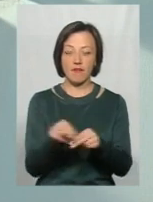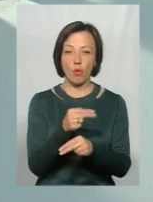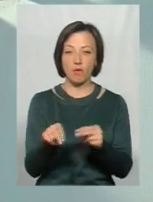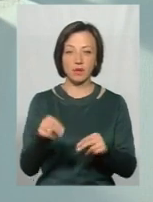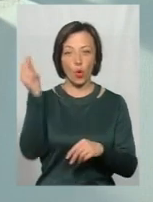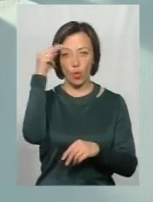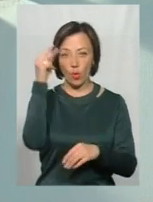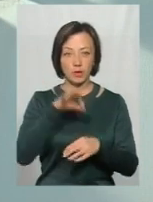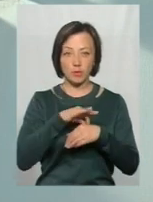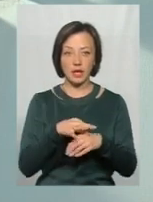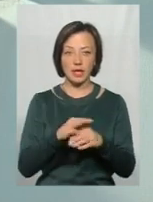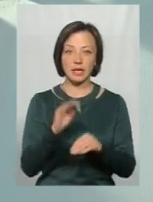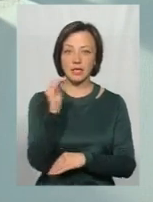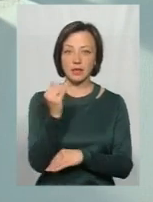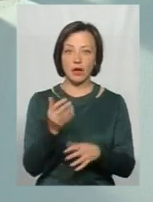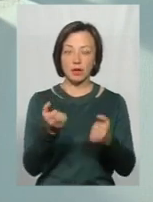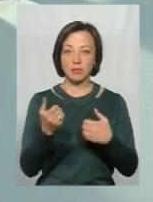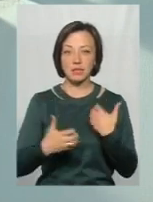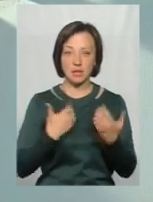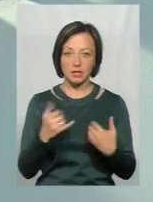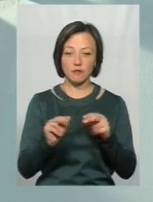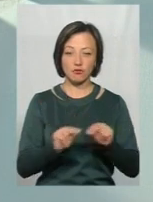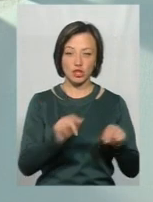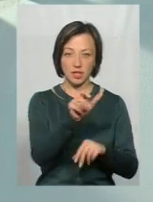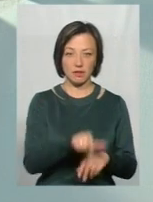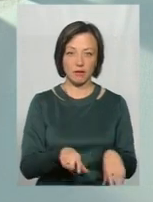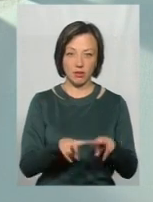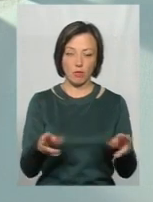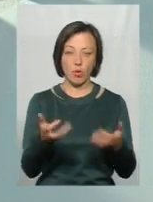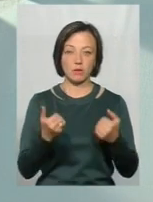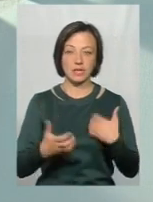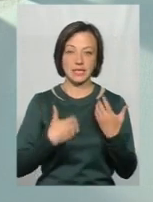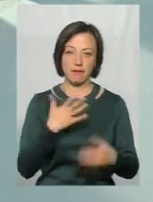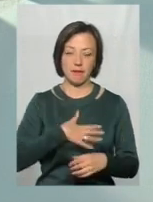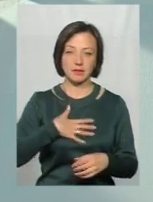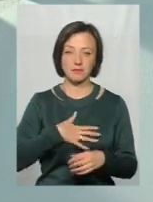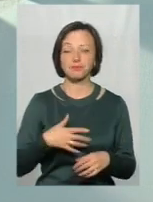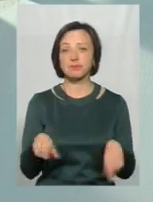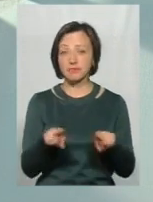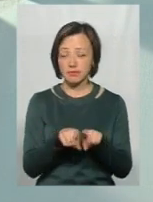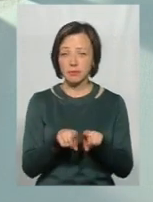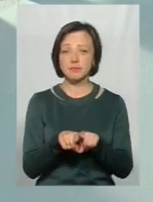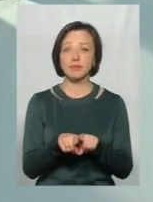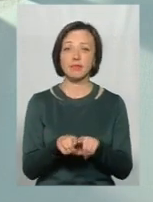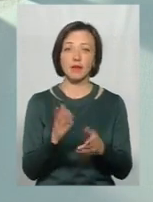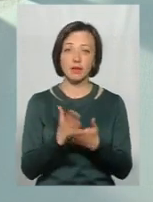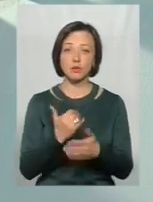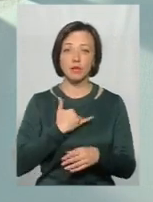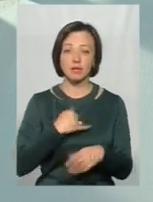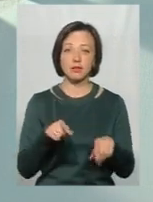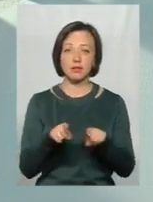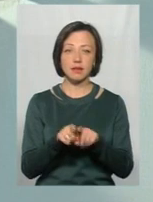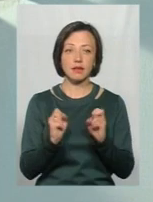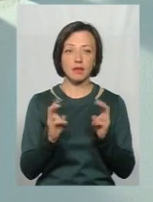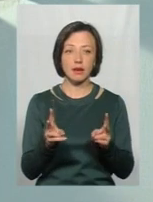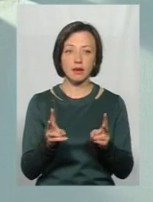урок не проходить, і учень отримує стрес, і вчитель теж відповідно отримує стрес. Ось. Так само, скажімо, наприклад, є в нас такі явища,